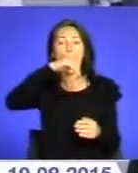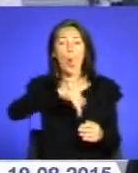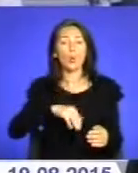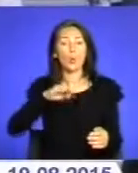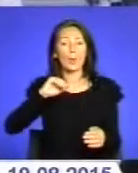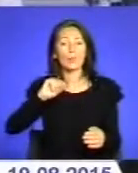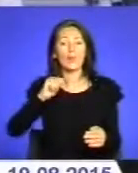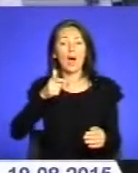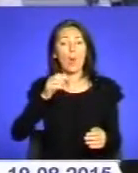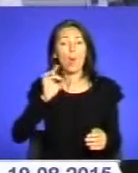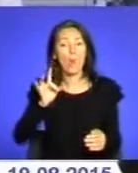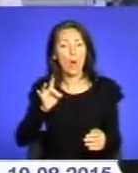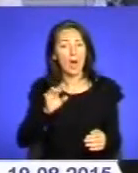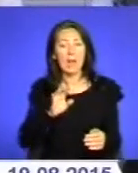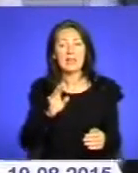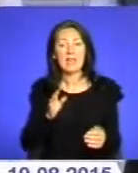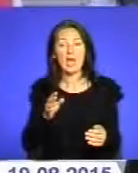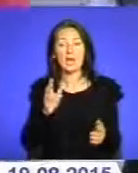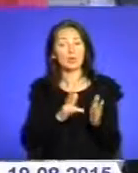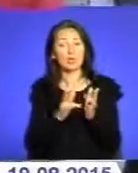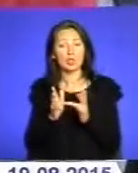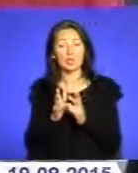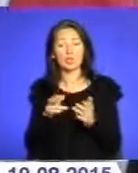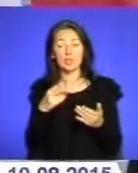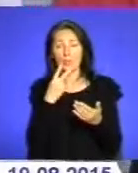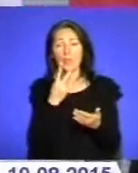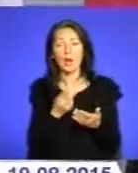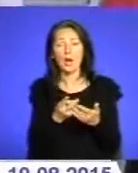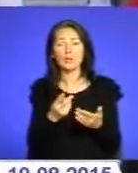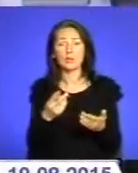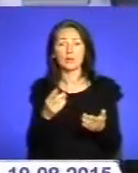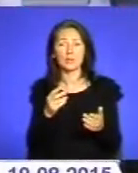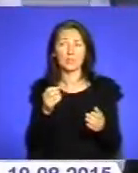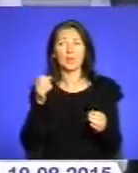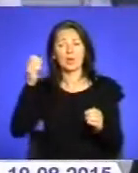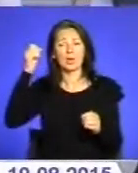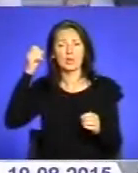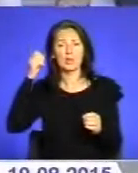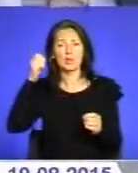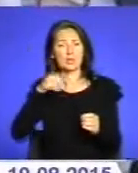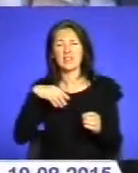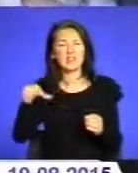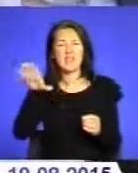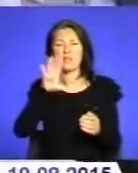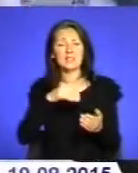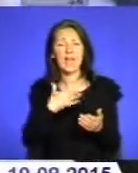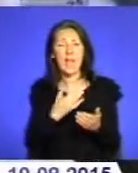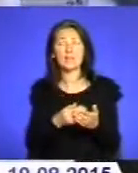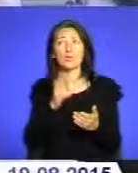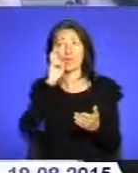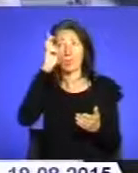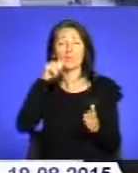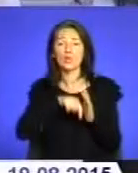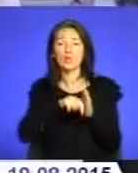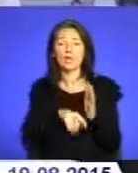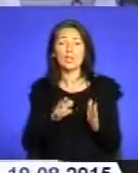не все своє божество, а лише промінчик. І на що апостол Петровик